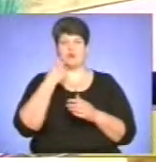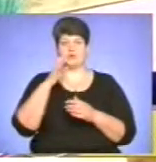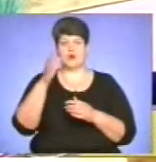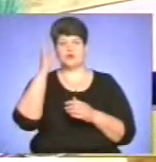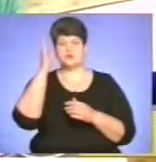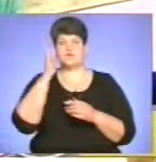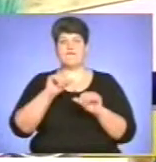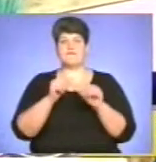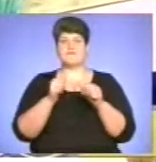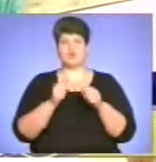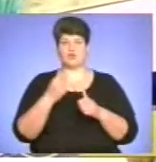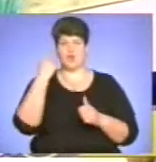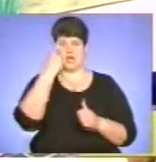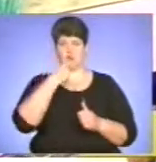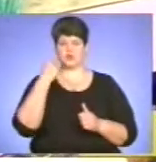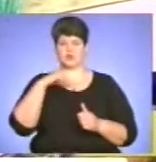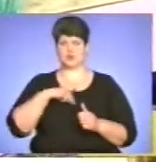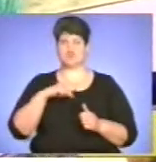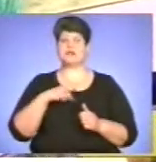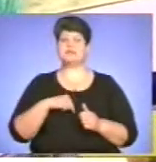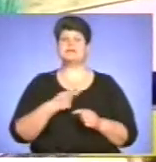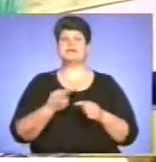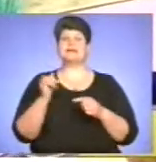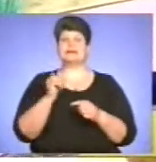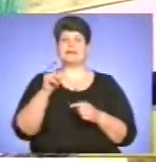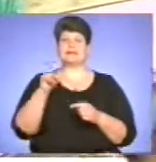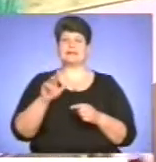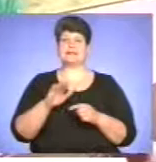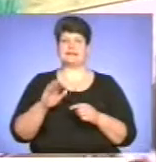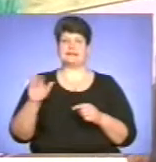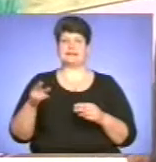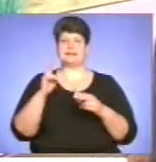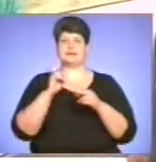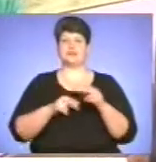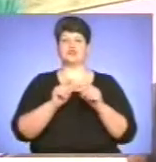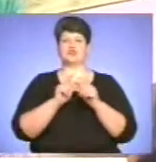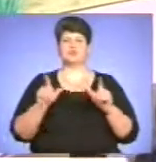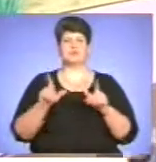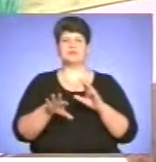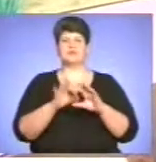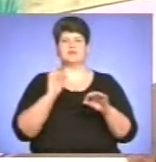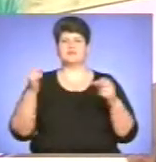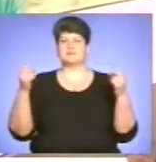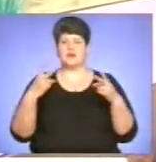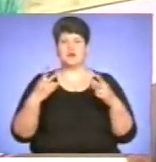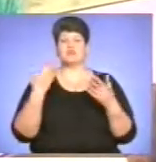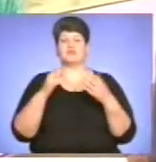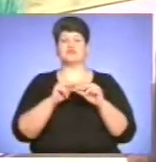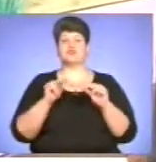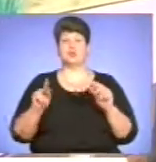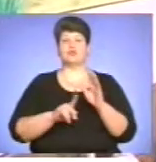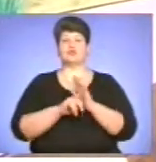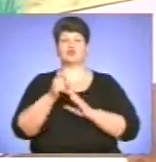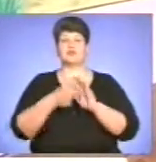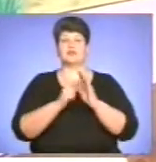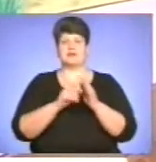особистість. І де б ця дитина, яка закінчить школу, який би фах вона не мала, але якщо вчитель початкових класів